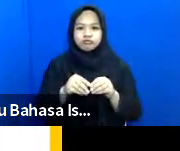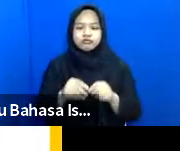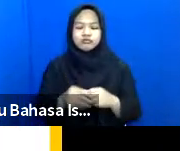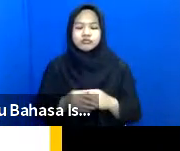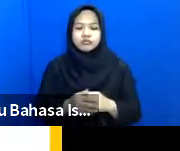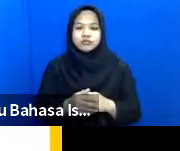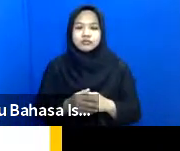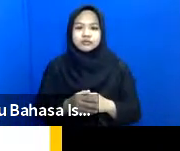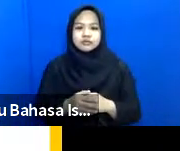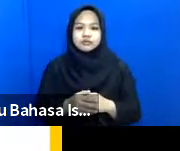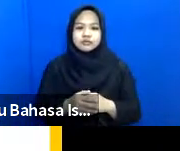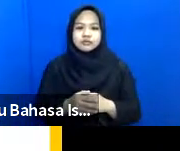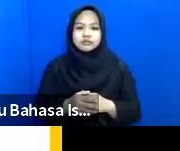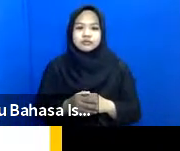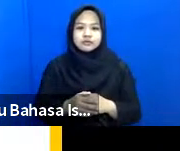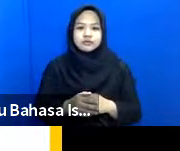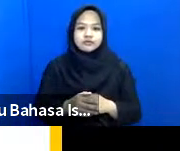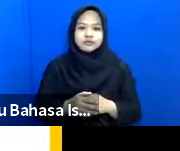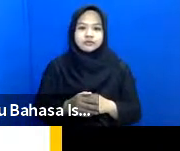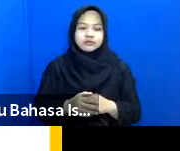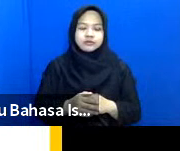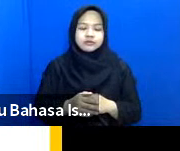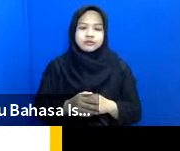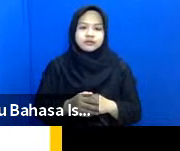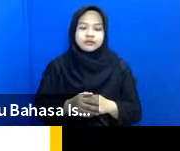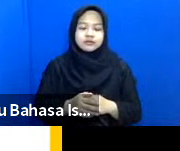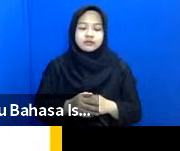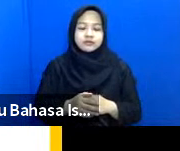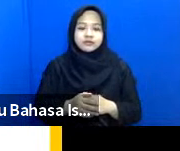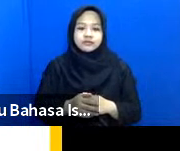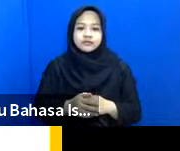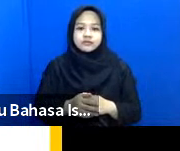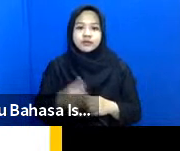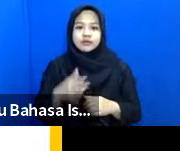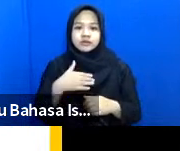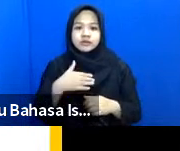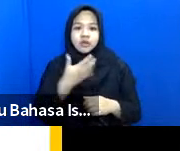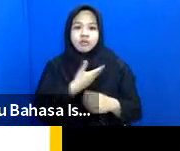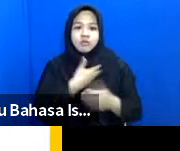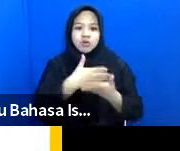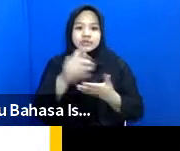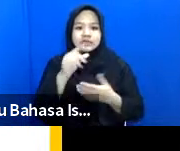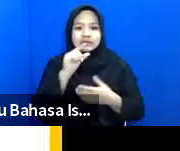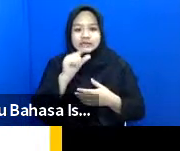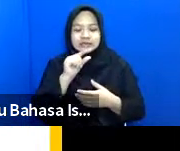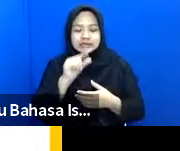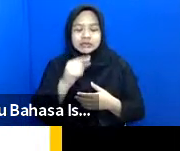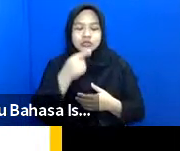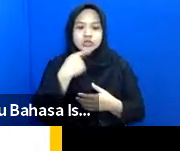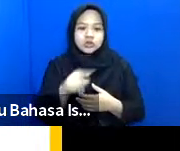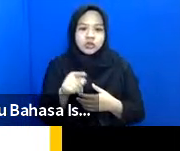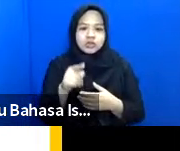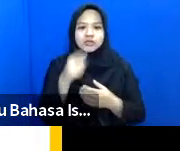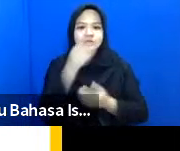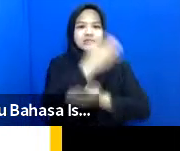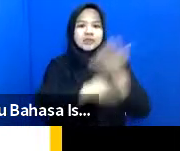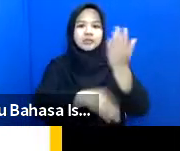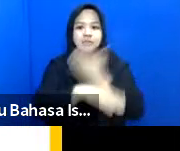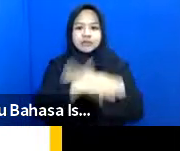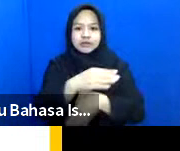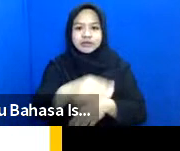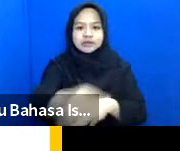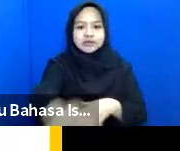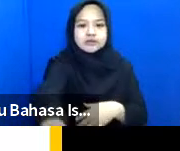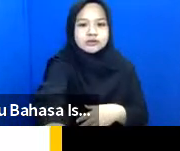baik kemudian selanjutnya saya akan share sedikit saja berkaitan dengan disabilitas